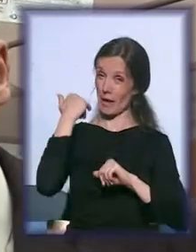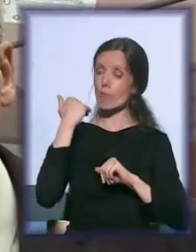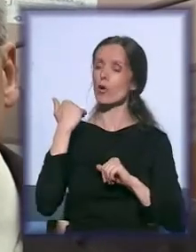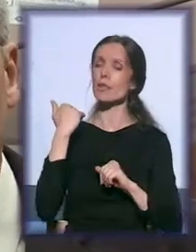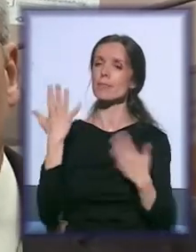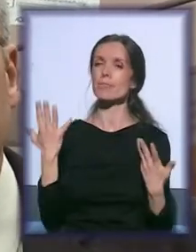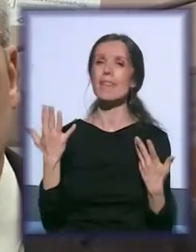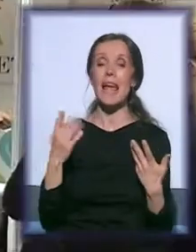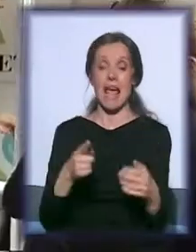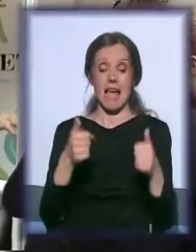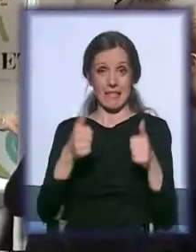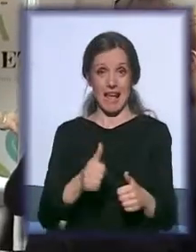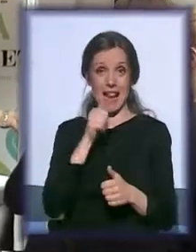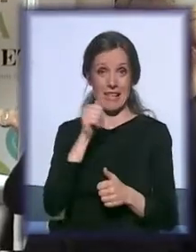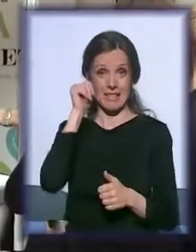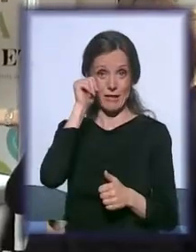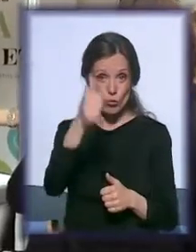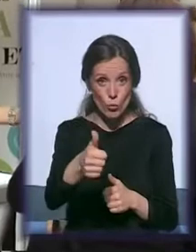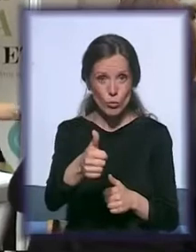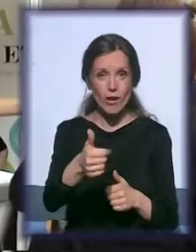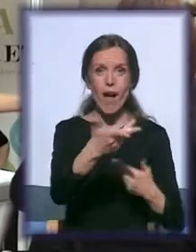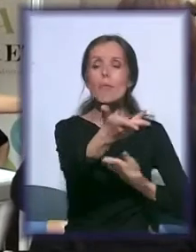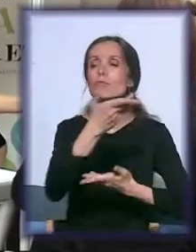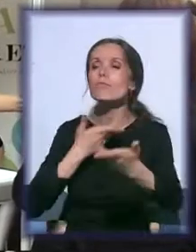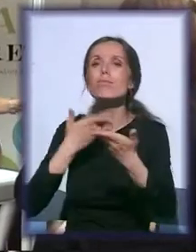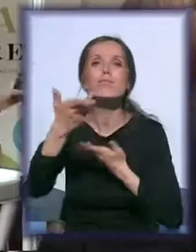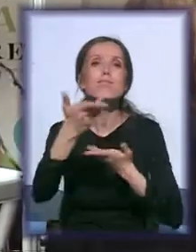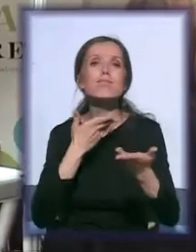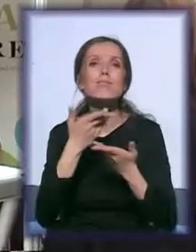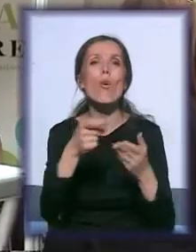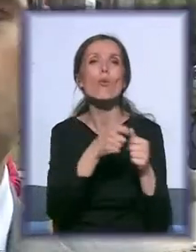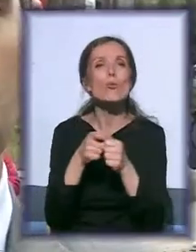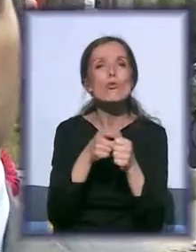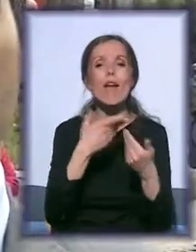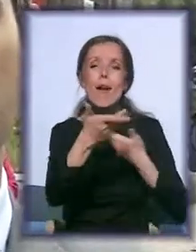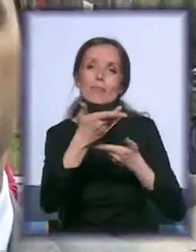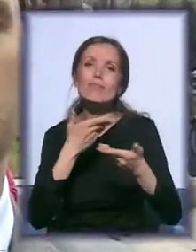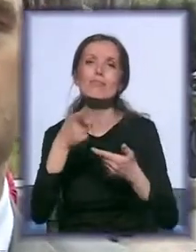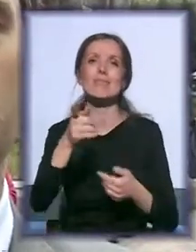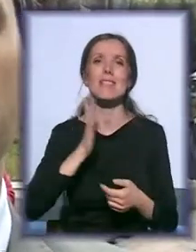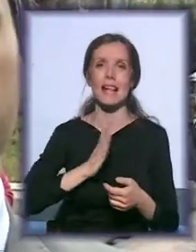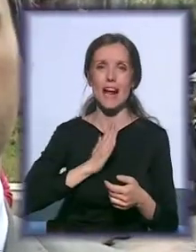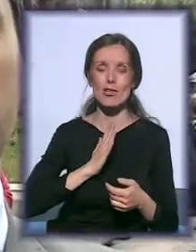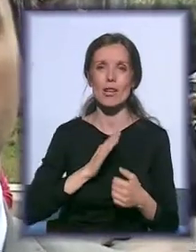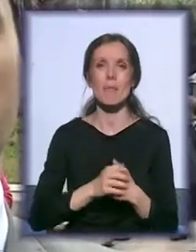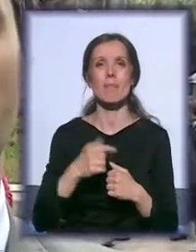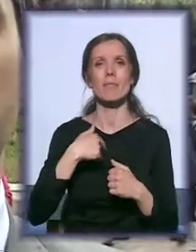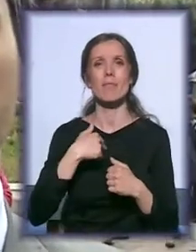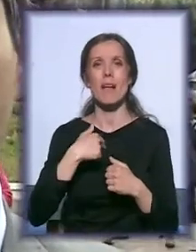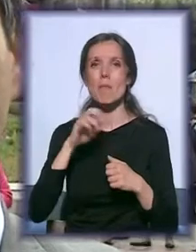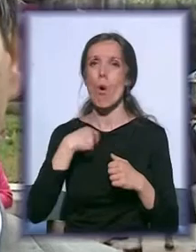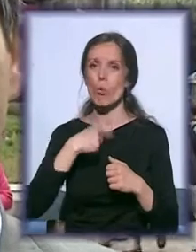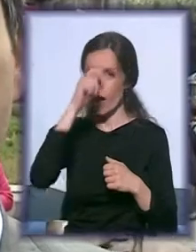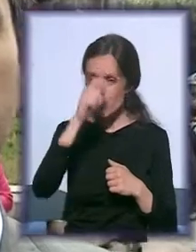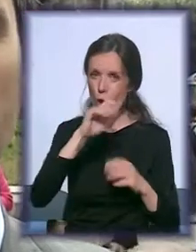danas i sutra interaktivno udruženja približe građanima. Ja mogu da pohvalim sve organizacije koje su u